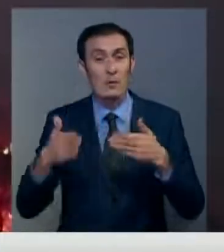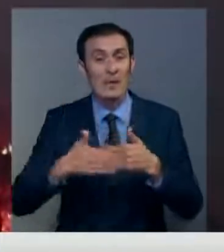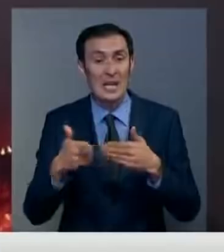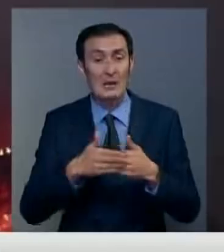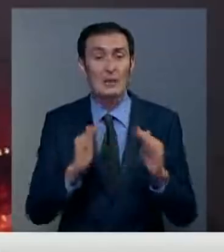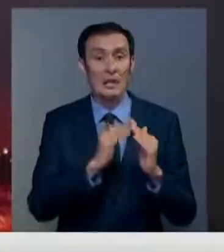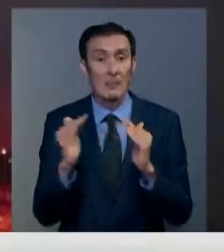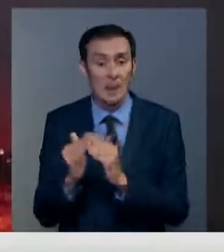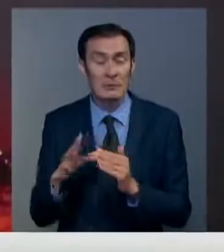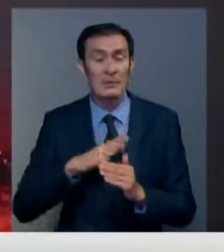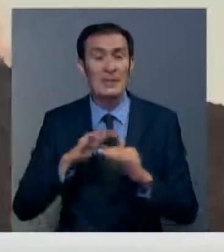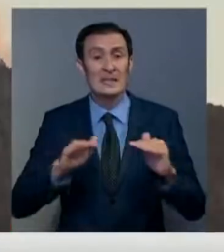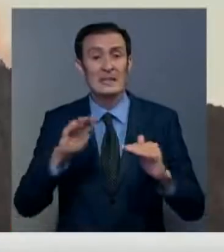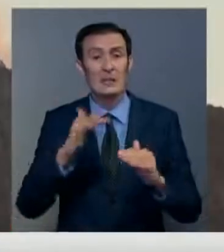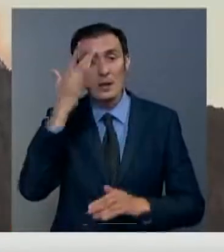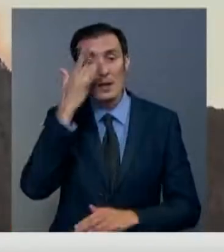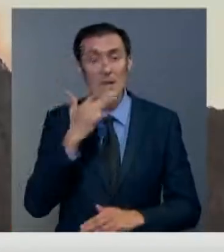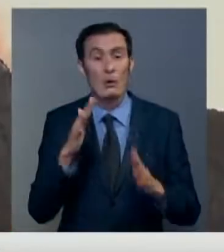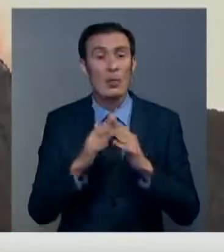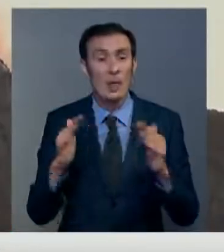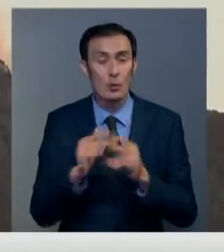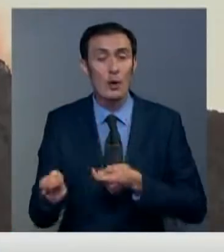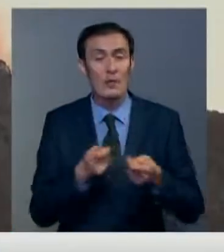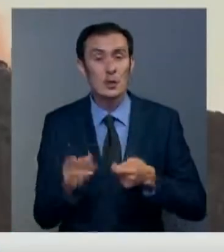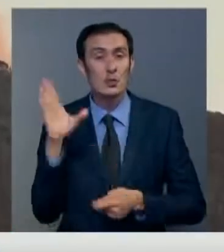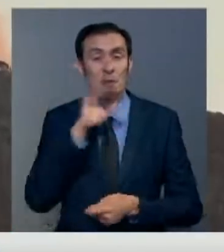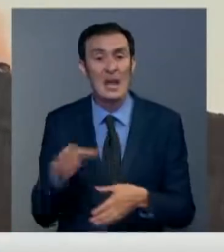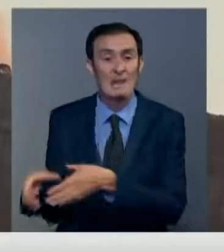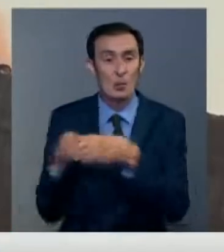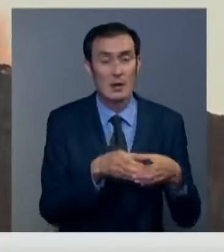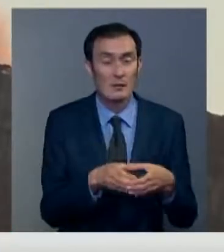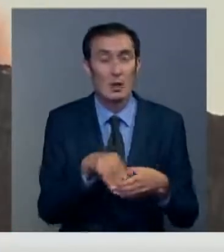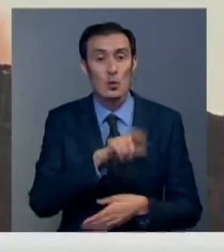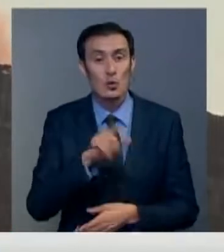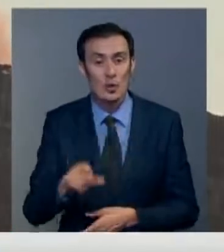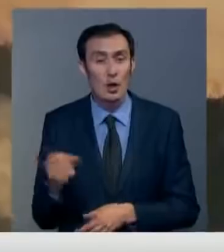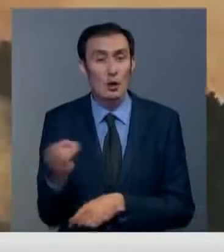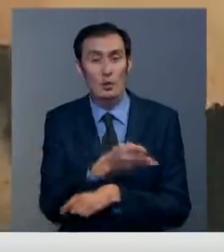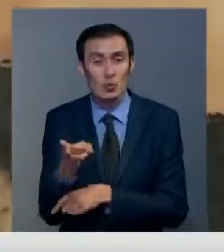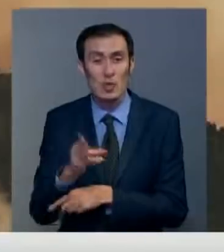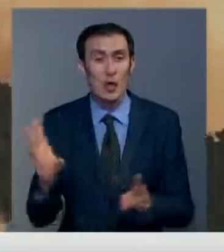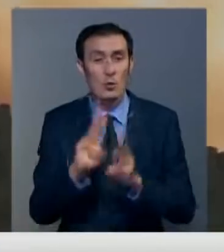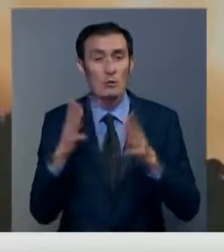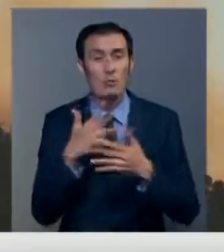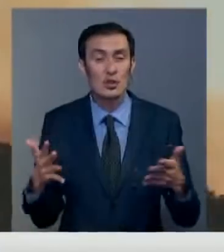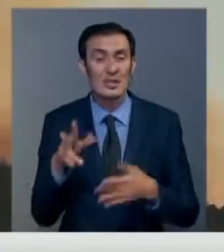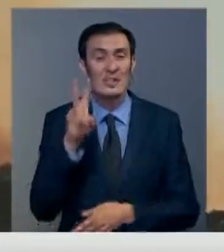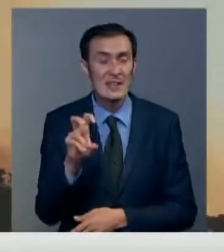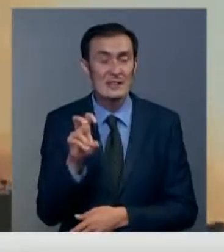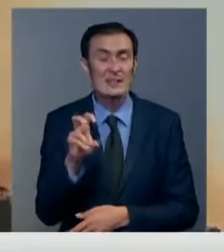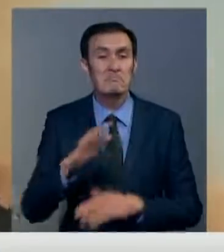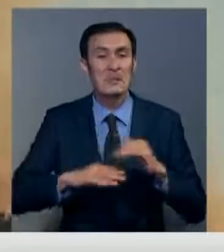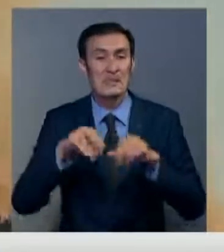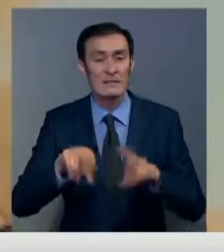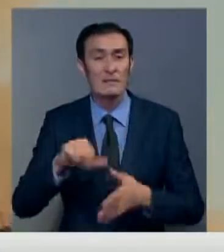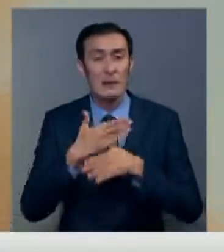приблизился к жилым домам и детскому летнему лагерю. Власти успели эвакуировать сотни людей. Тушат огонь больше 200 пожарных. Им